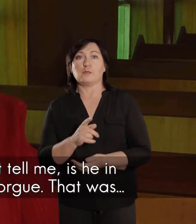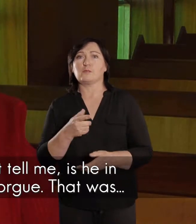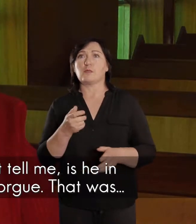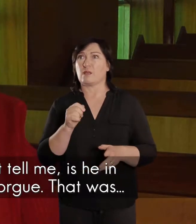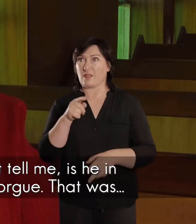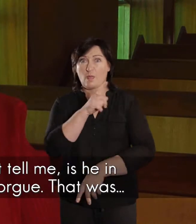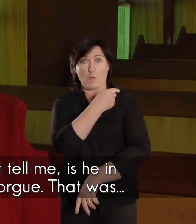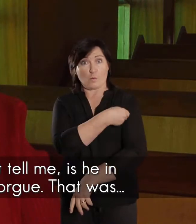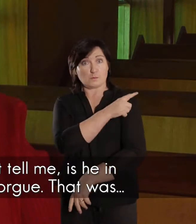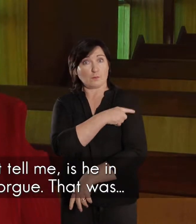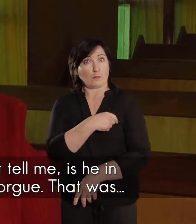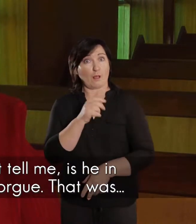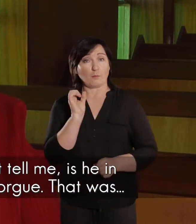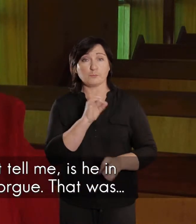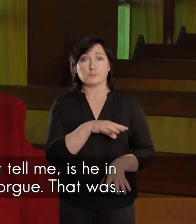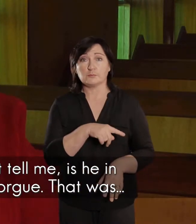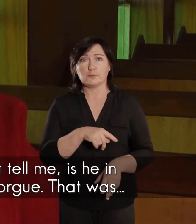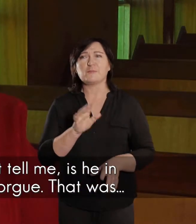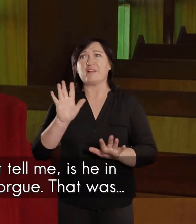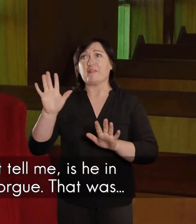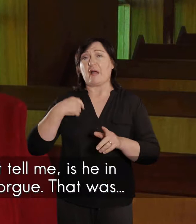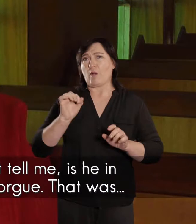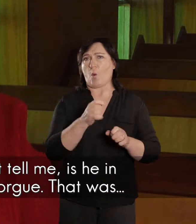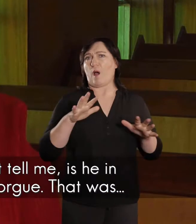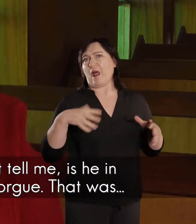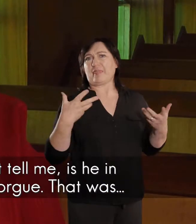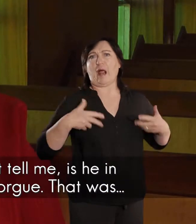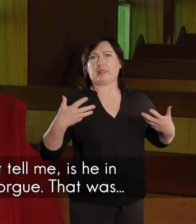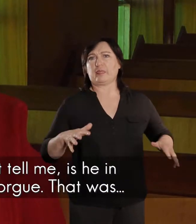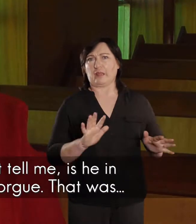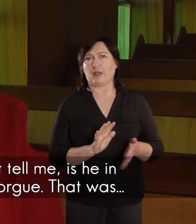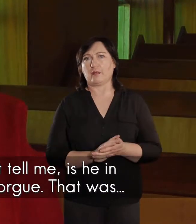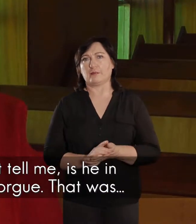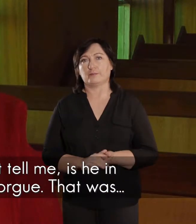is in die hospitaal, jy sê, my geen hoef my kans, meet gehoof van of my aantrek,